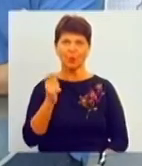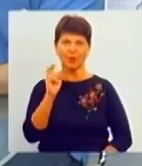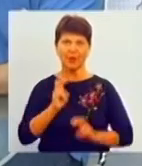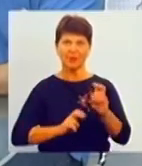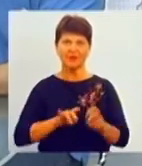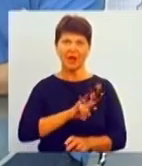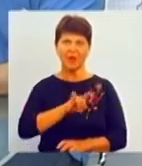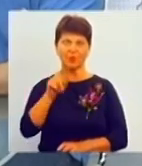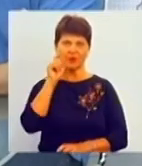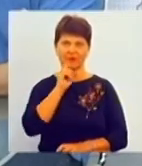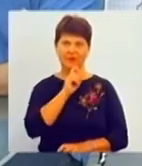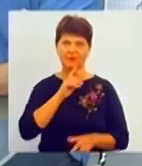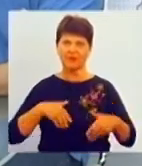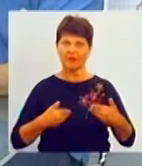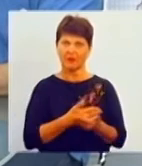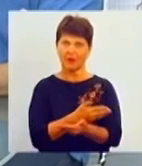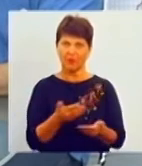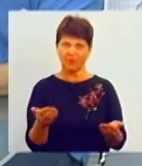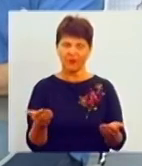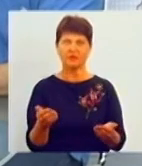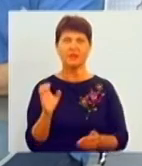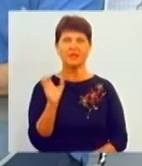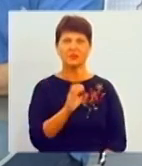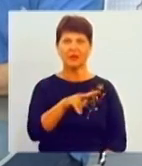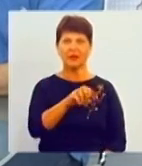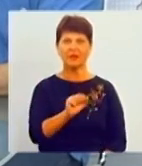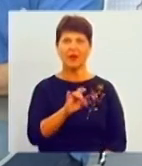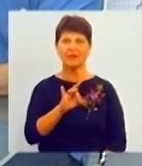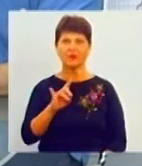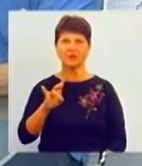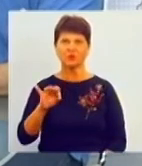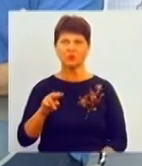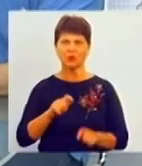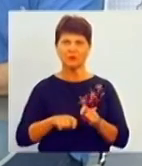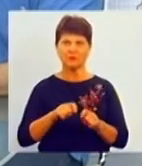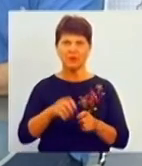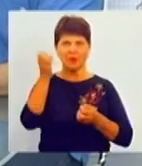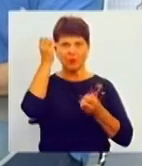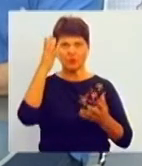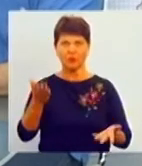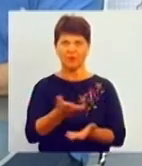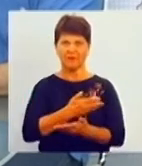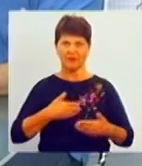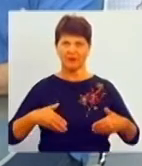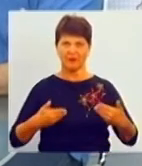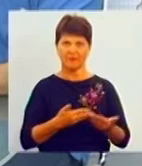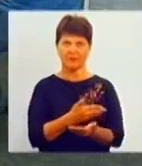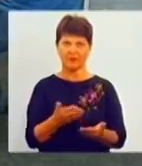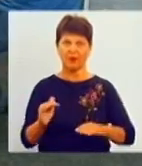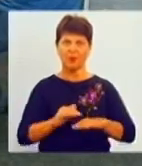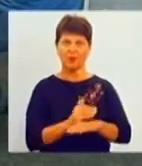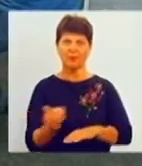Вінниця». Мої вітання вам щирі. Вітаю. А також Сергій Онофричук, експерт з питань розвитку туризму. Мої вітання вам, пане Сергію. Доброго вечора.